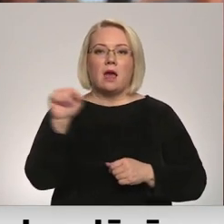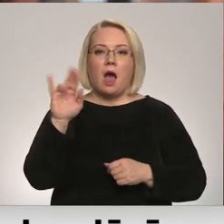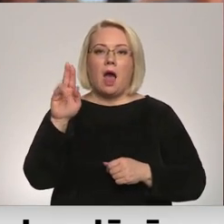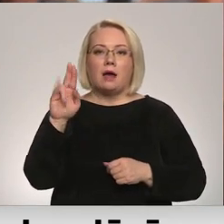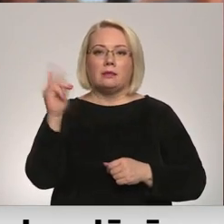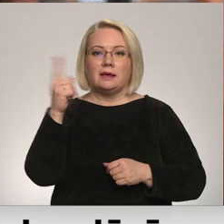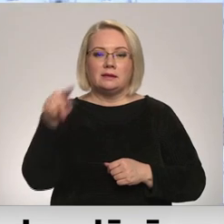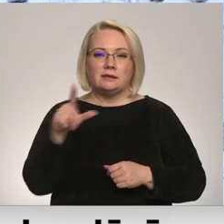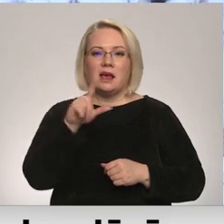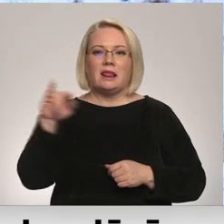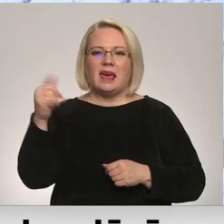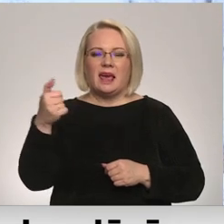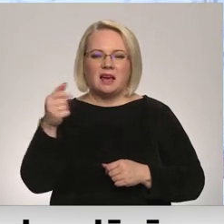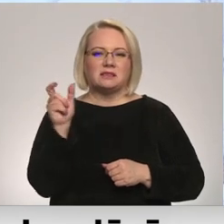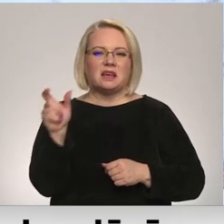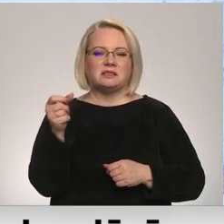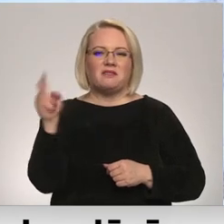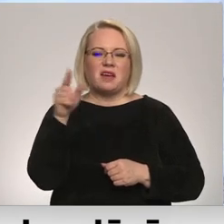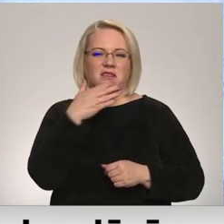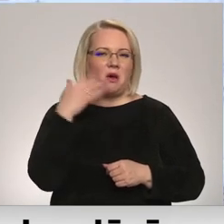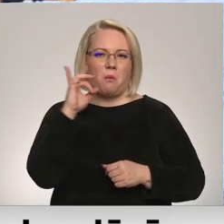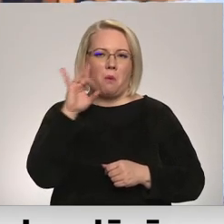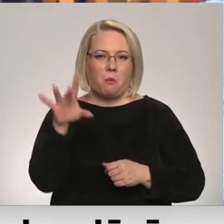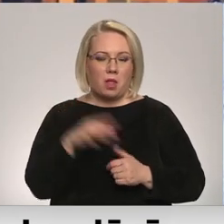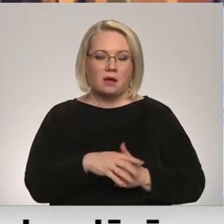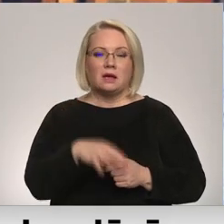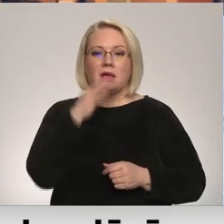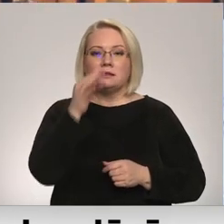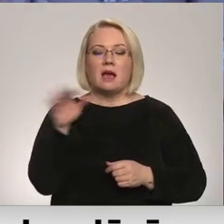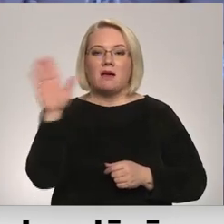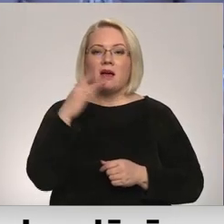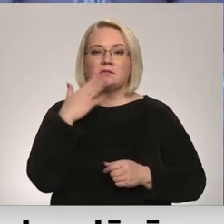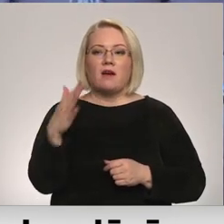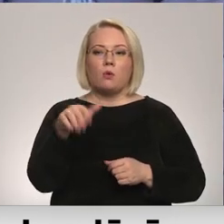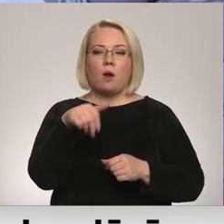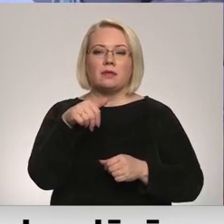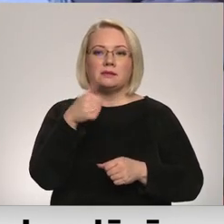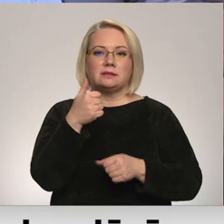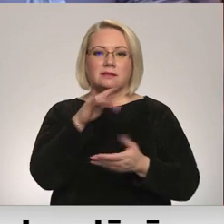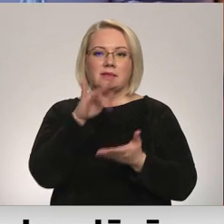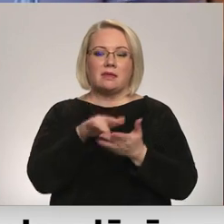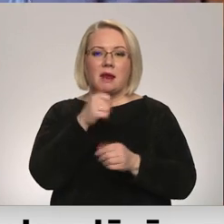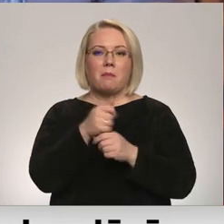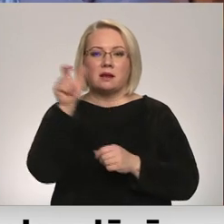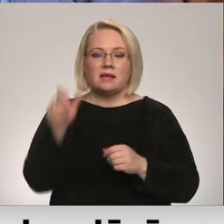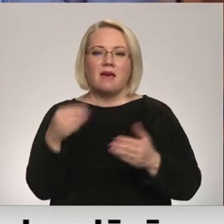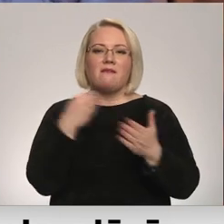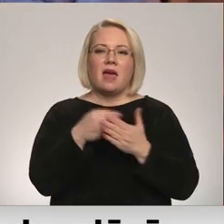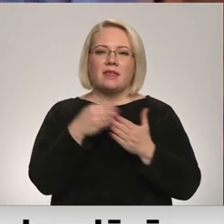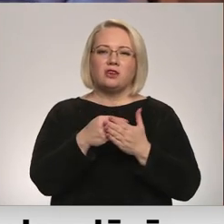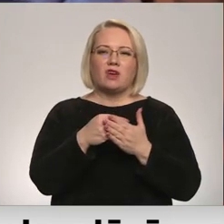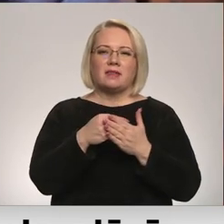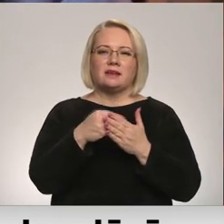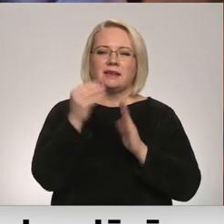Līgas, diemžēl, jā, tā stāvērs netiek populārizētas. Kā norāda Valsts valodas centra pārstāvis, vērtēšanas kritērija ir gan vārda nozīme,